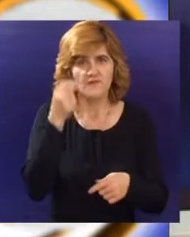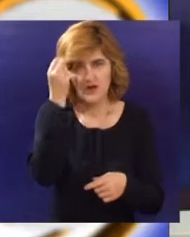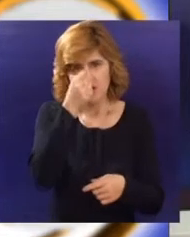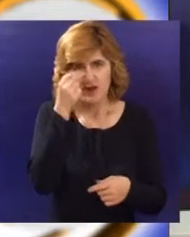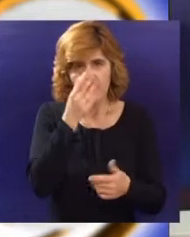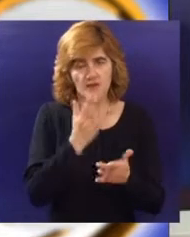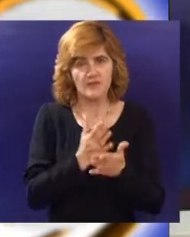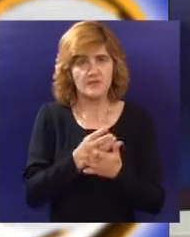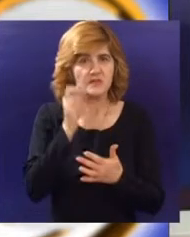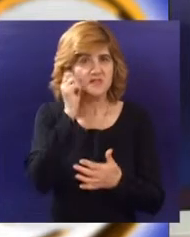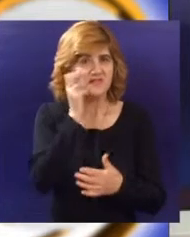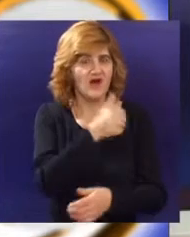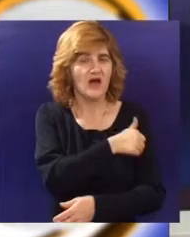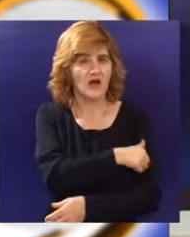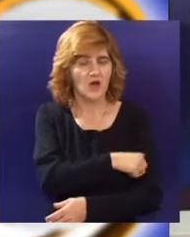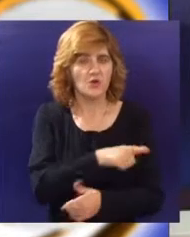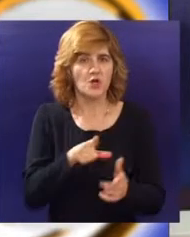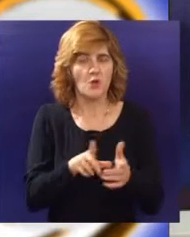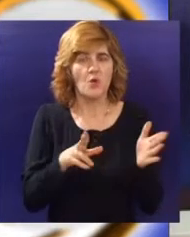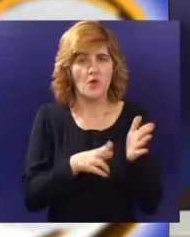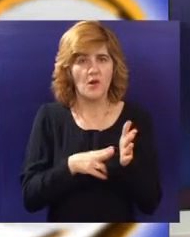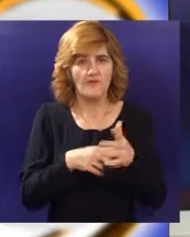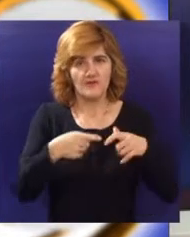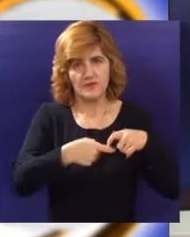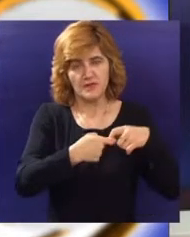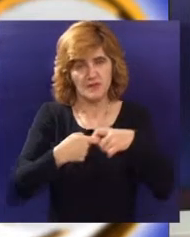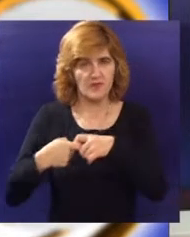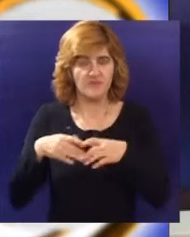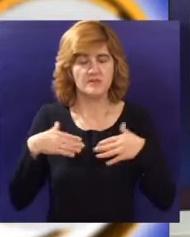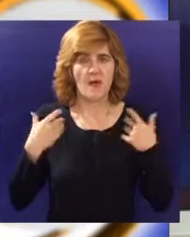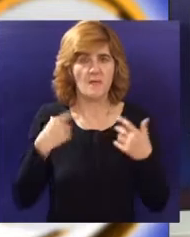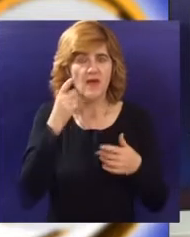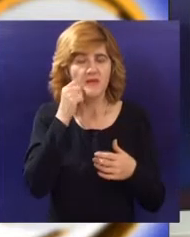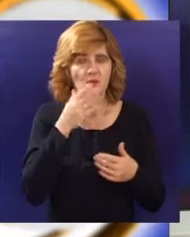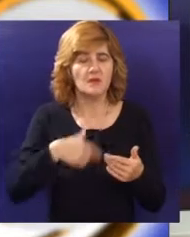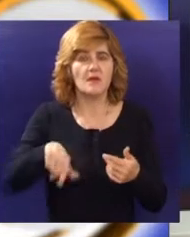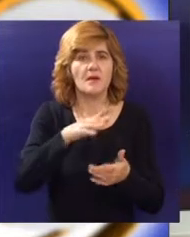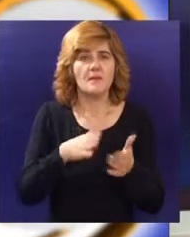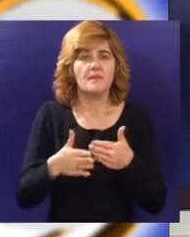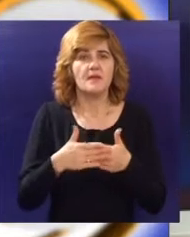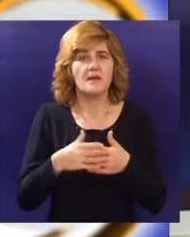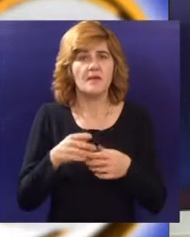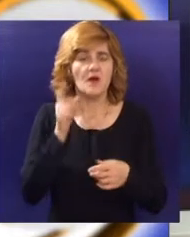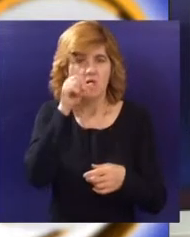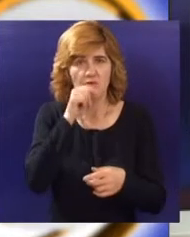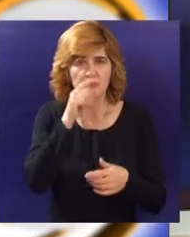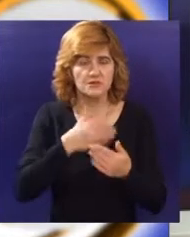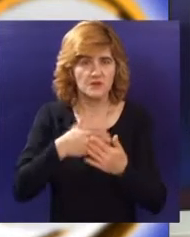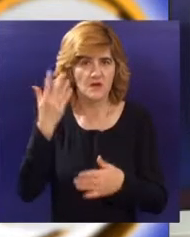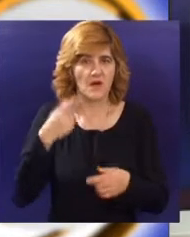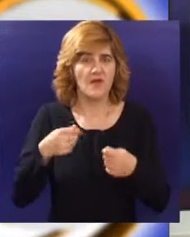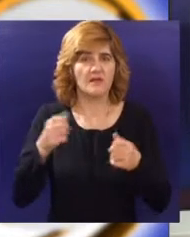nedelja preduzetništva svake godine u trećoj nedelji novembra povezuje mlade ljude širom sveta kroz lokalne, nacionalne i globalne aktivnosti,